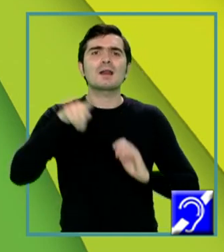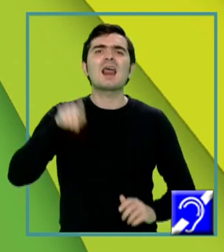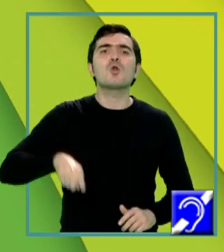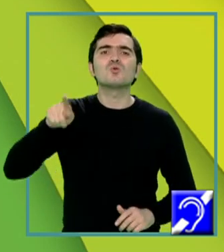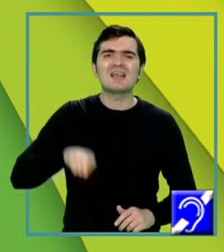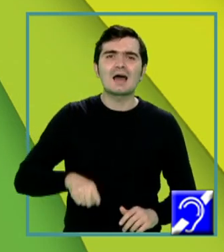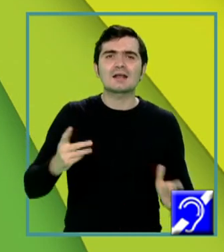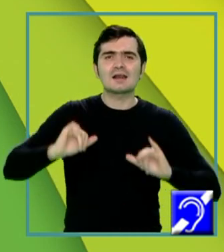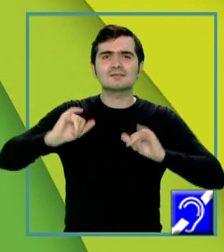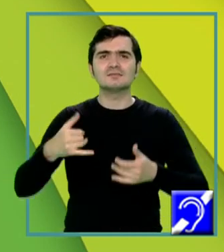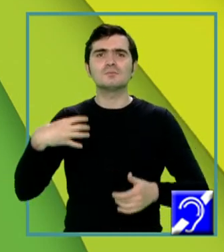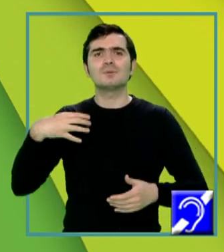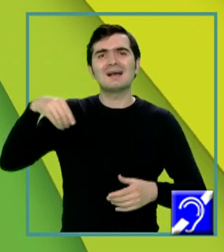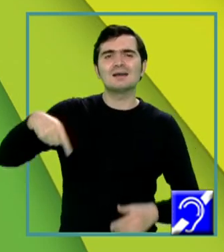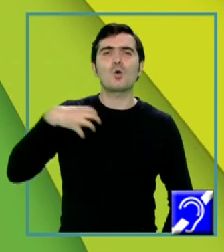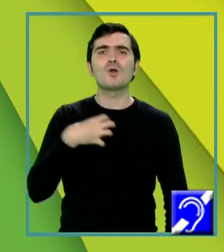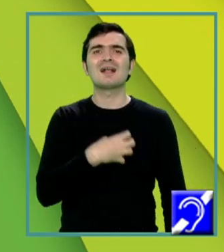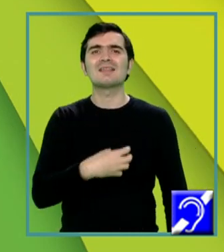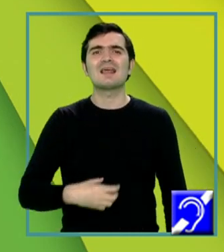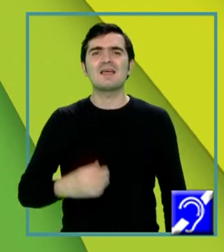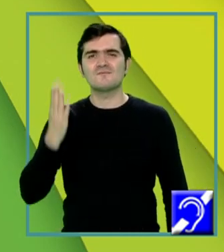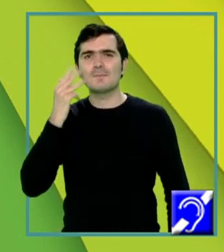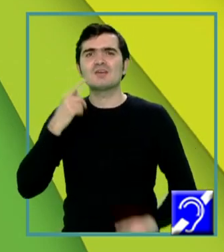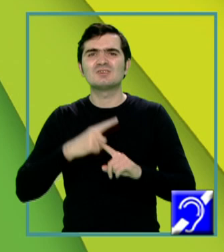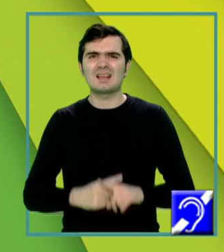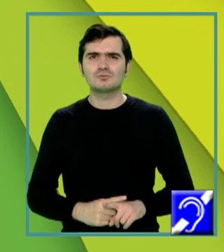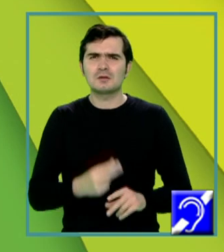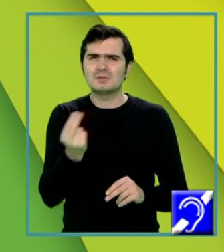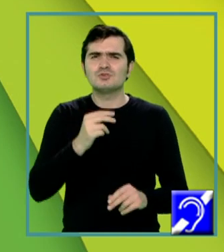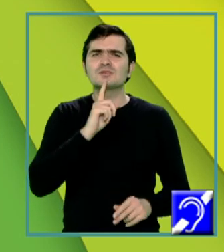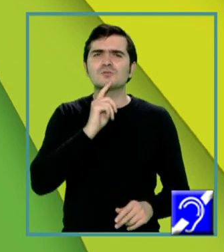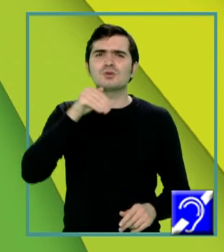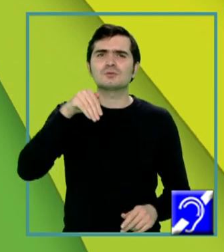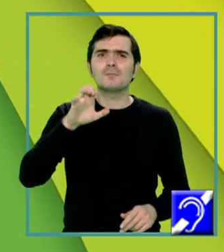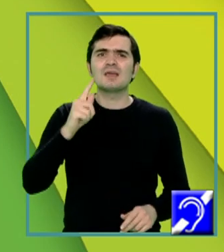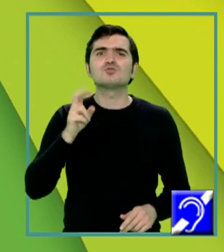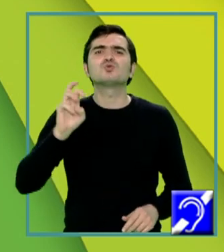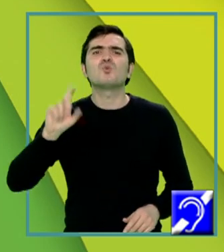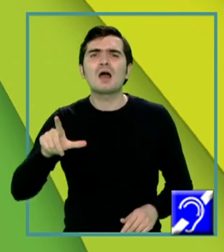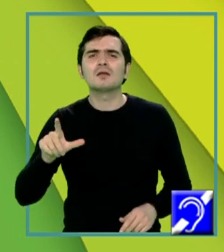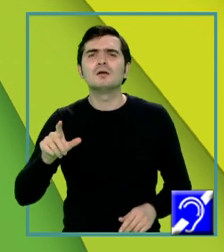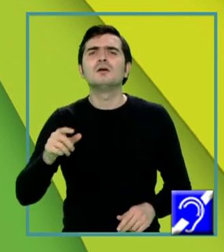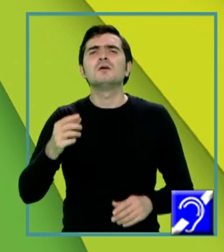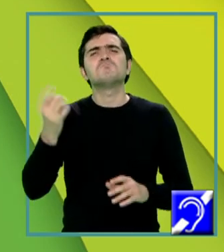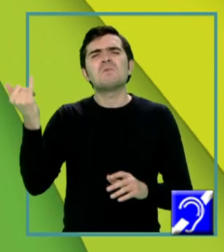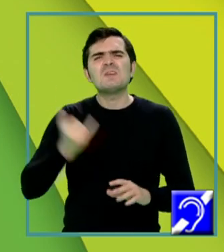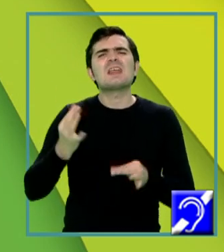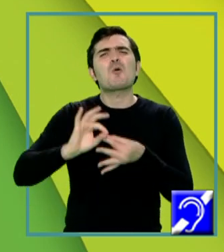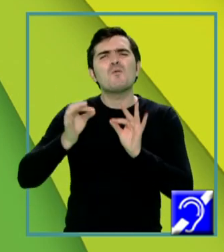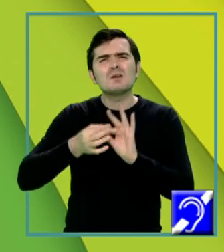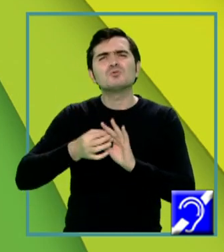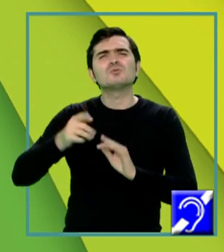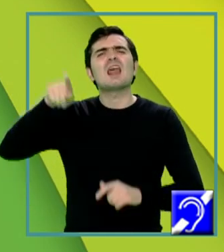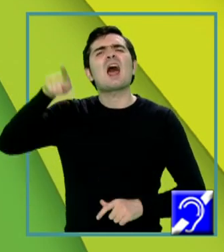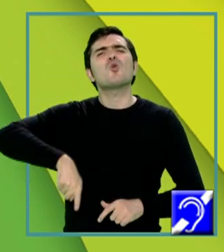produc în organele reproducătoare femeiești. De ce menstrual? Cuvântul înseamnă lunar, iar transformarea